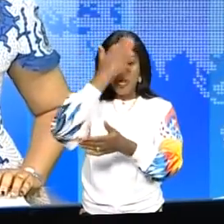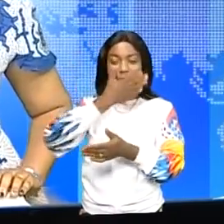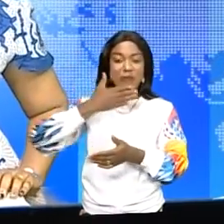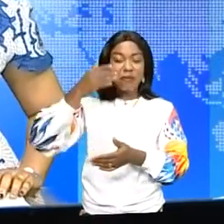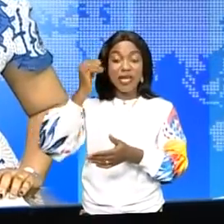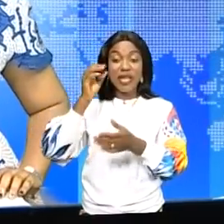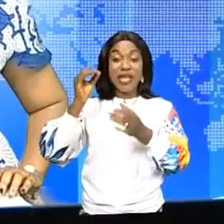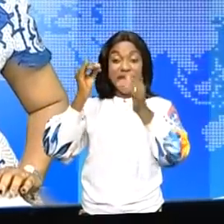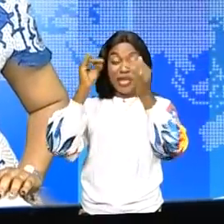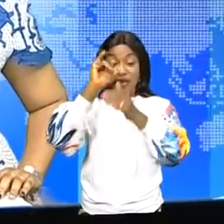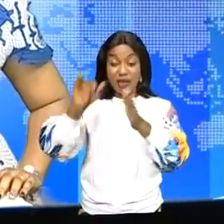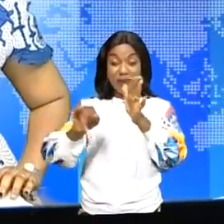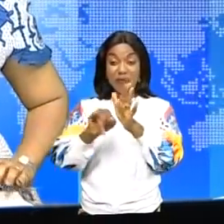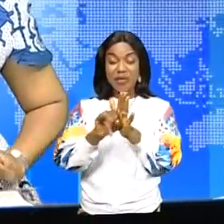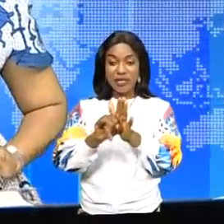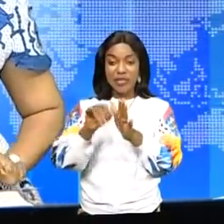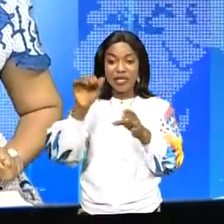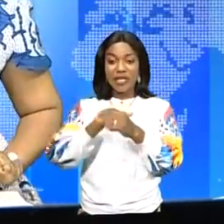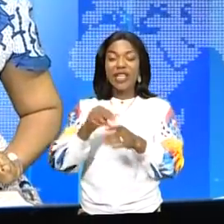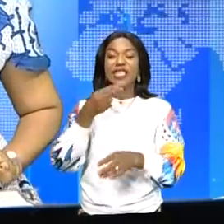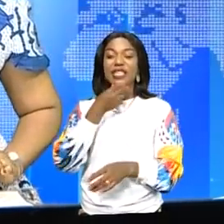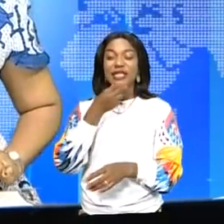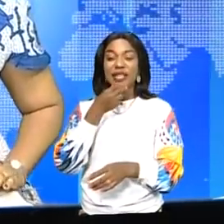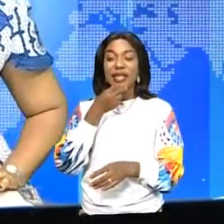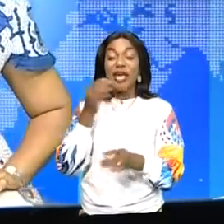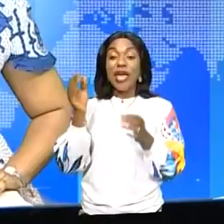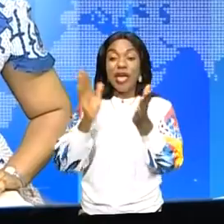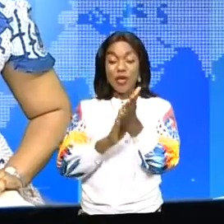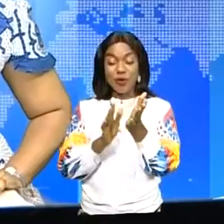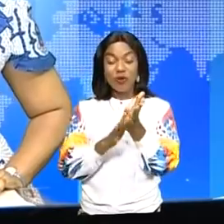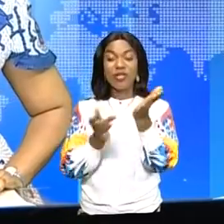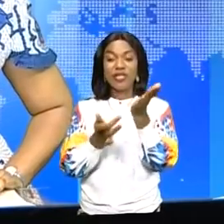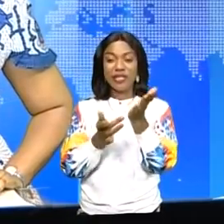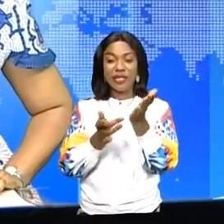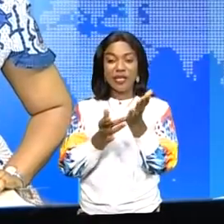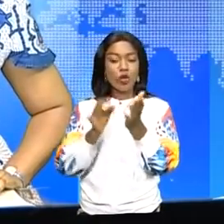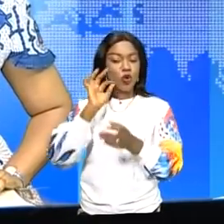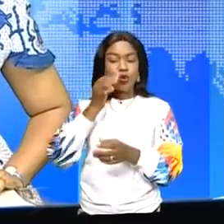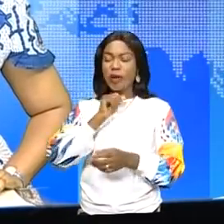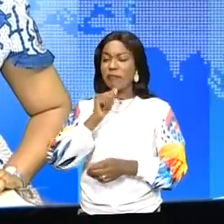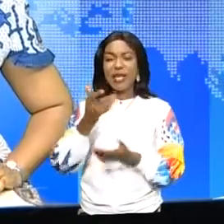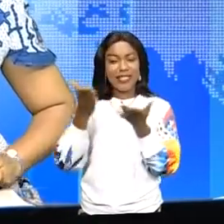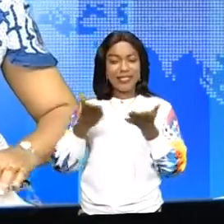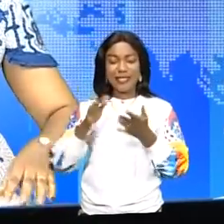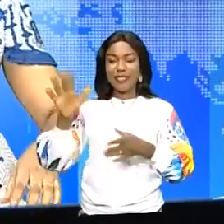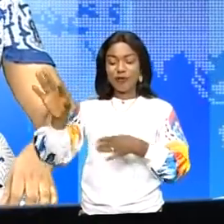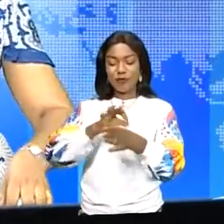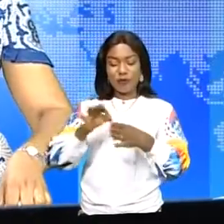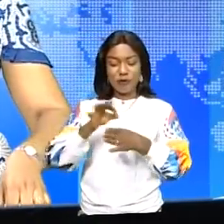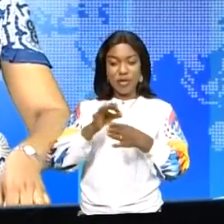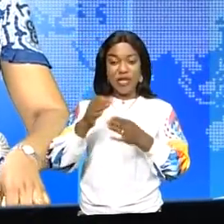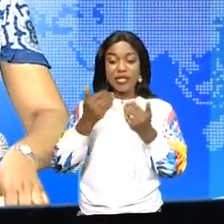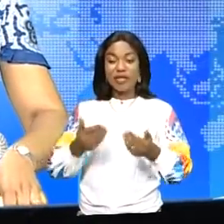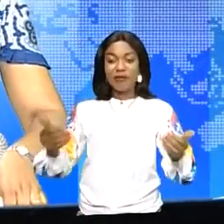-Kassai, une école technique qui n'a rien envié à beaucoup d'autres dans la capitale, forment des enfants dans des meilleures